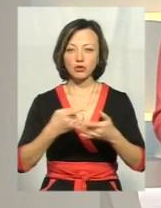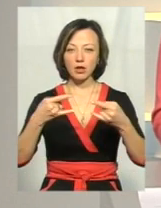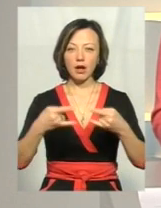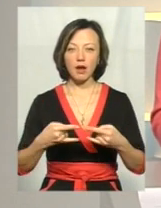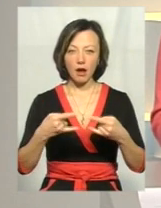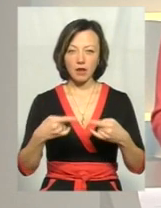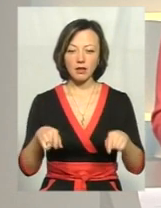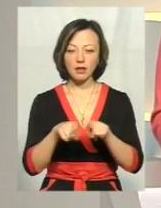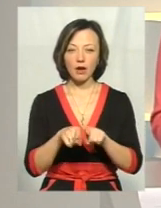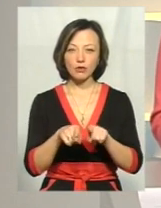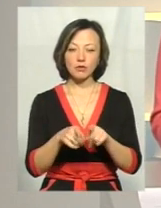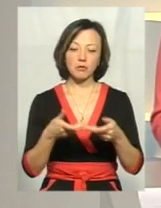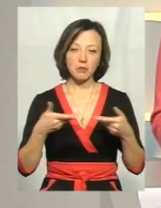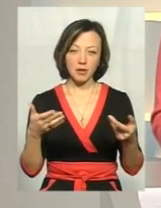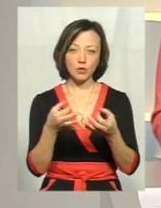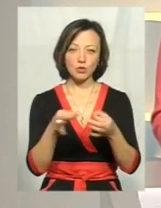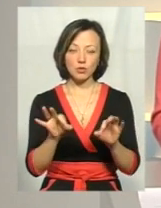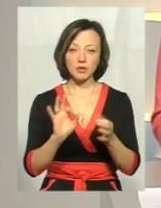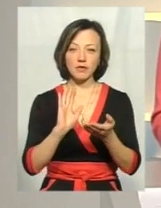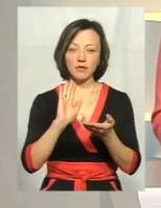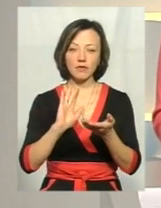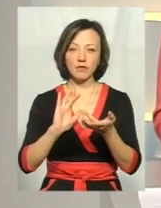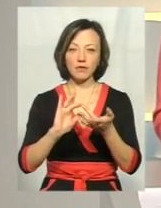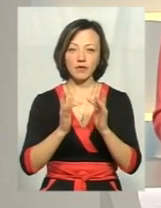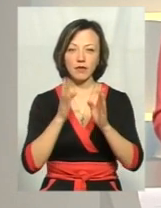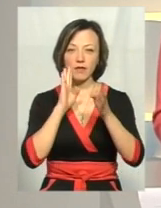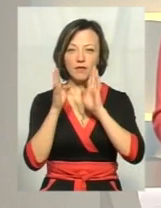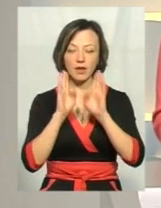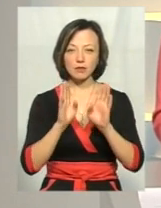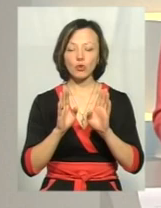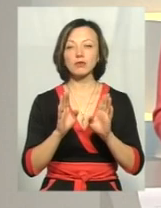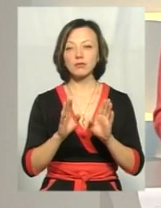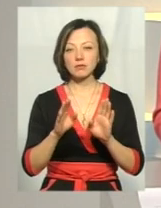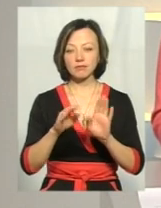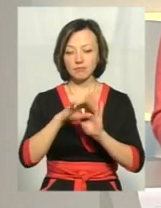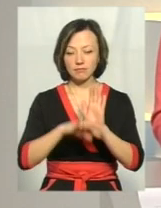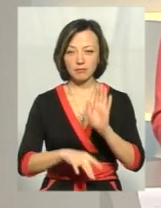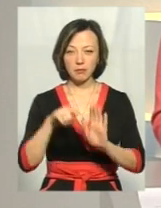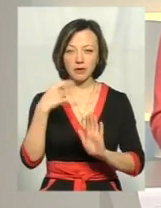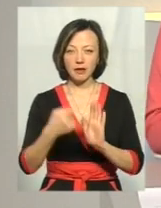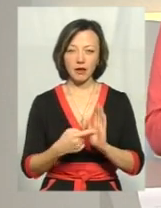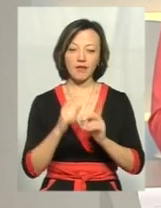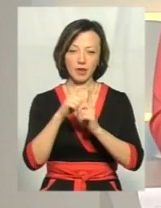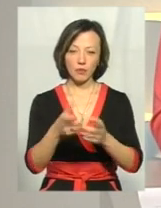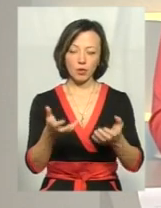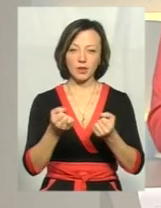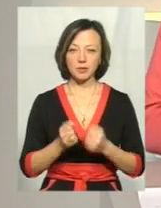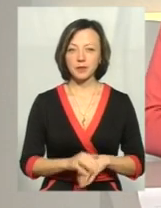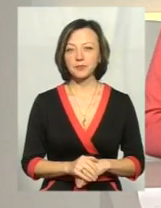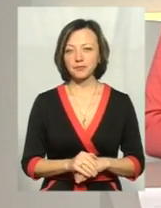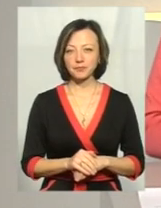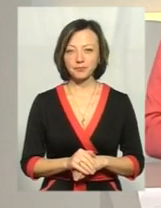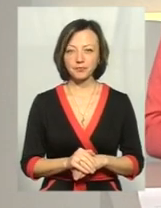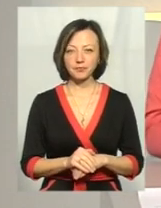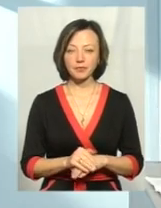екранах, також ми доступні у соцмережі Фейсбук. Задавайте свої питання у коментарях і отримайте відповідь у прямому ефірі. Отож, пане Миколу,